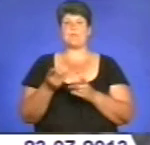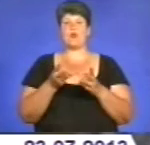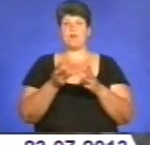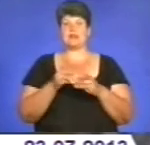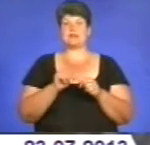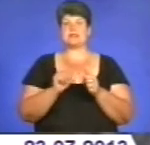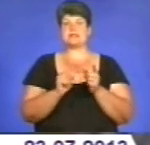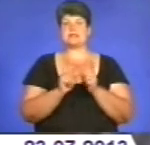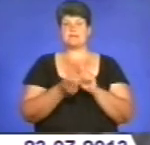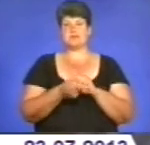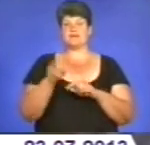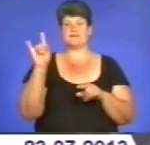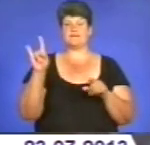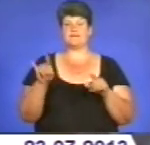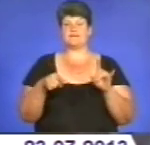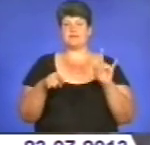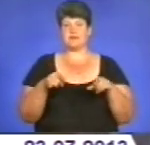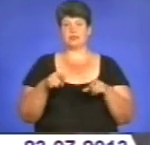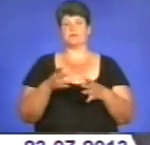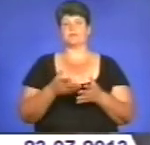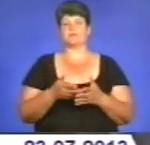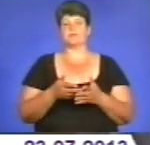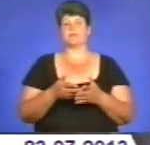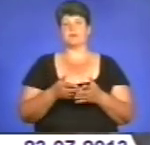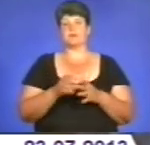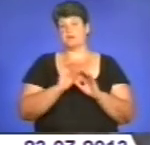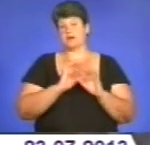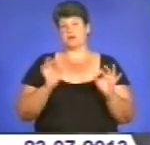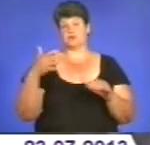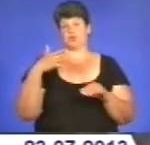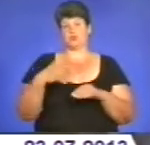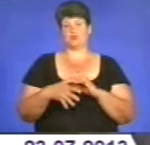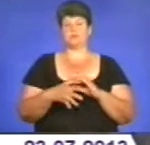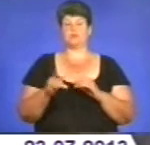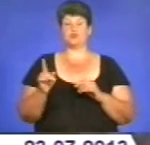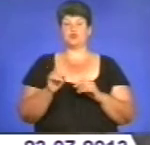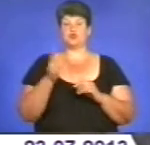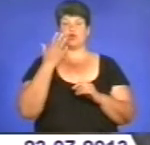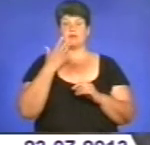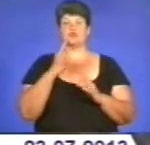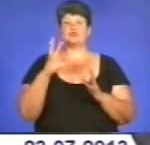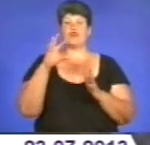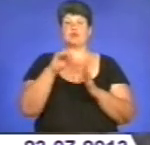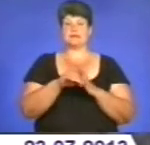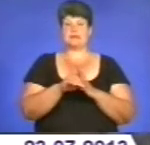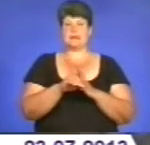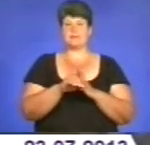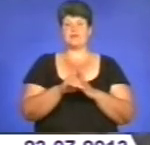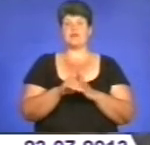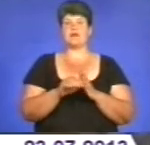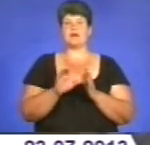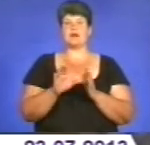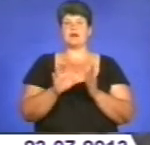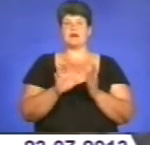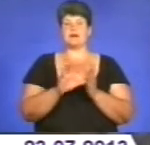у інтернатах, професійно-технічно-навчальних закладах. Адже ми прекрасно розуміємо, що коли ми щось вкладемо у енергощадні